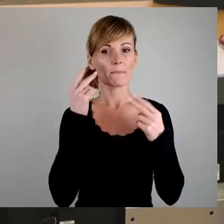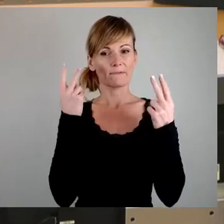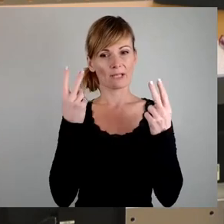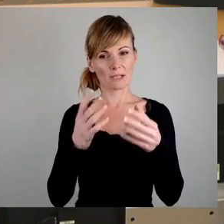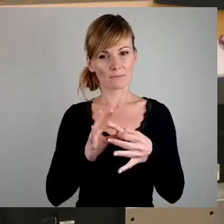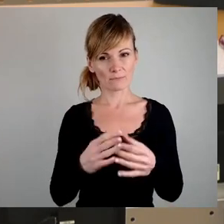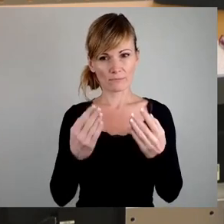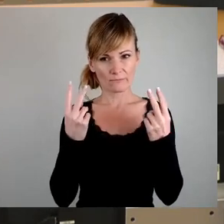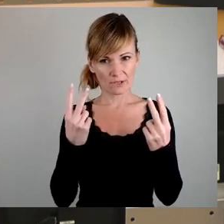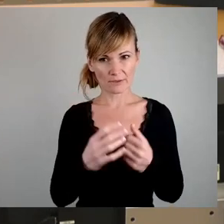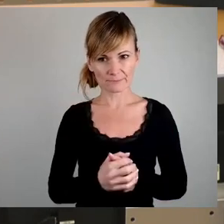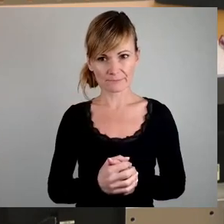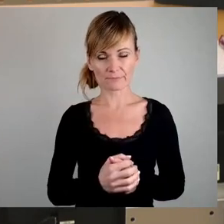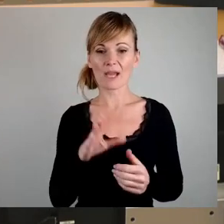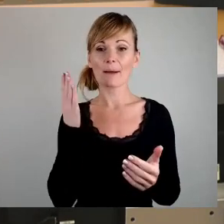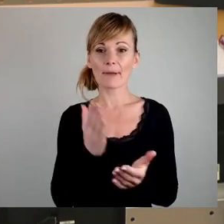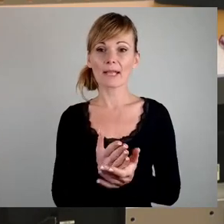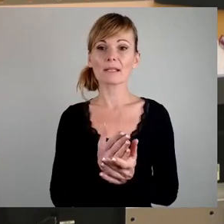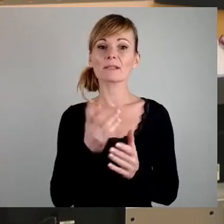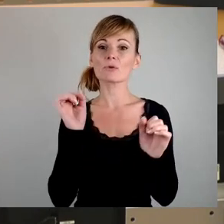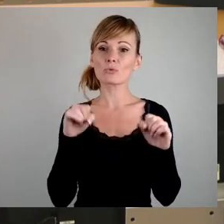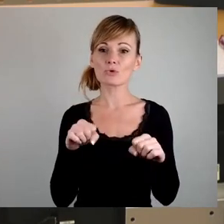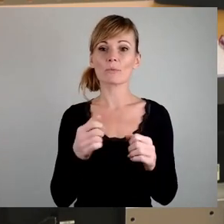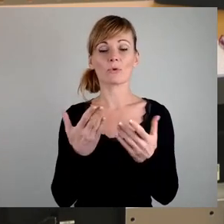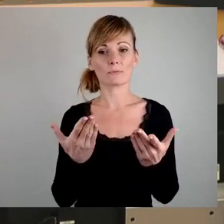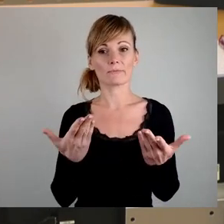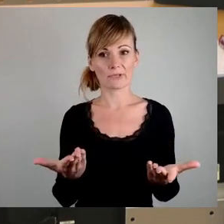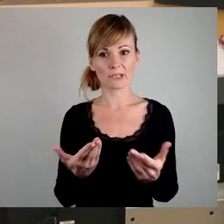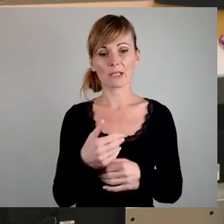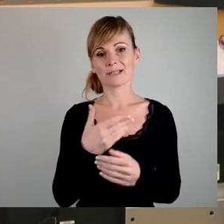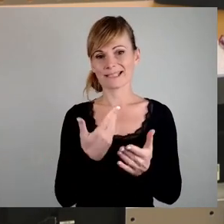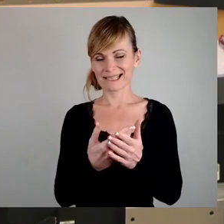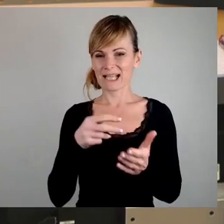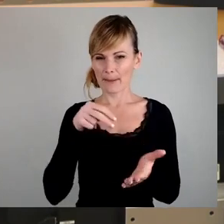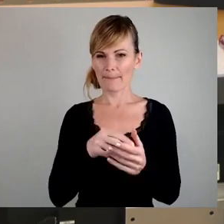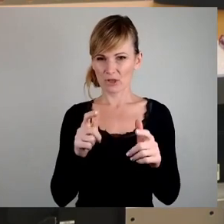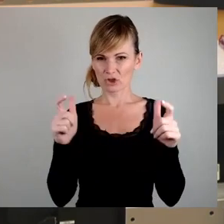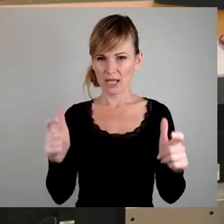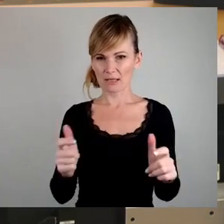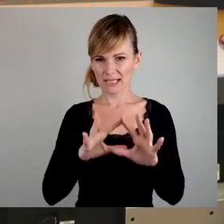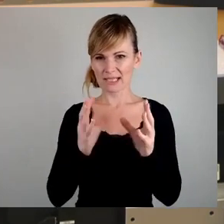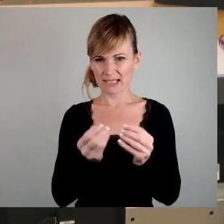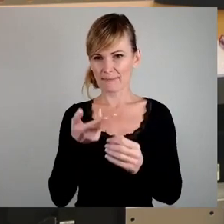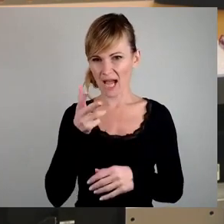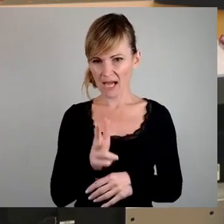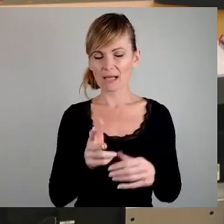geführt haben. Wir werden den WID-Bestand, den wir momentan haben, und das sind 800 neu gebaute Wohnungen, auf einen Schlag